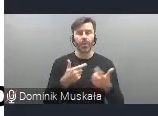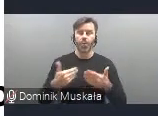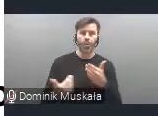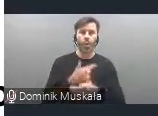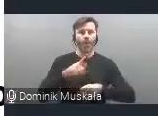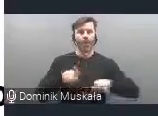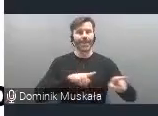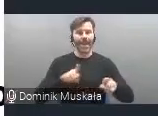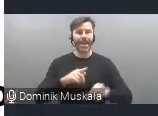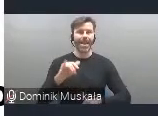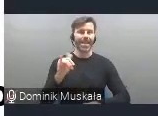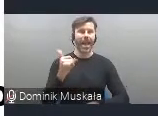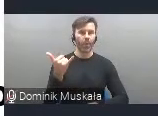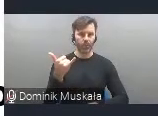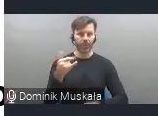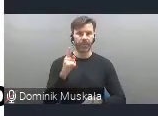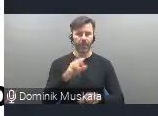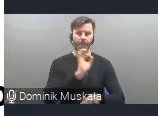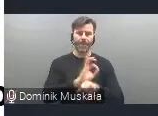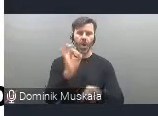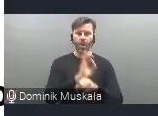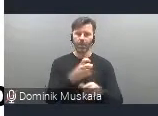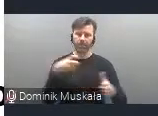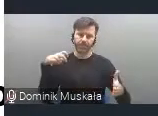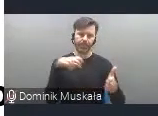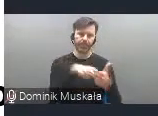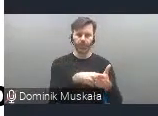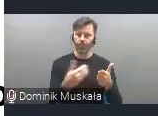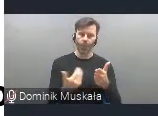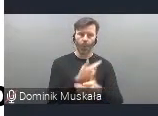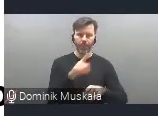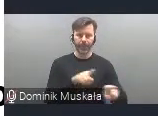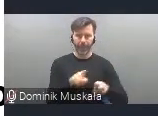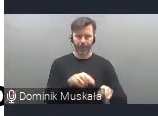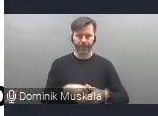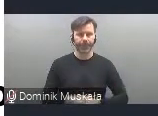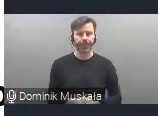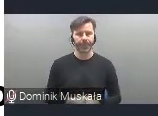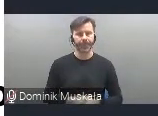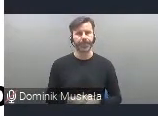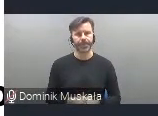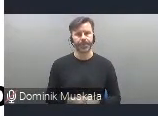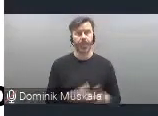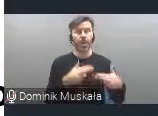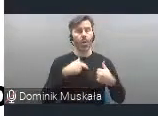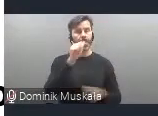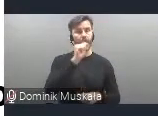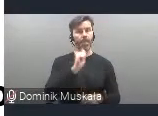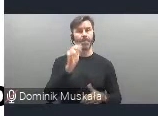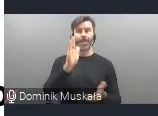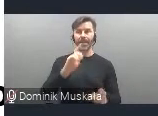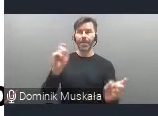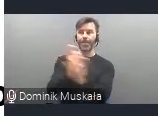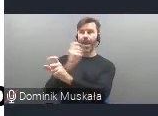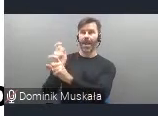wyróżniać projekty, które są z tym zgodne i także będzie wzywać państwa członkowskie,